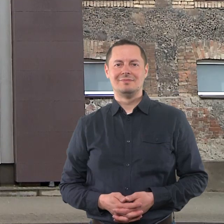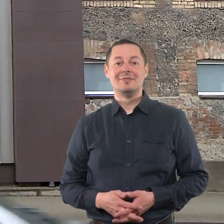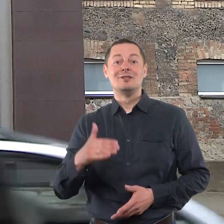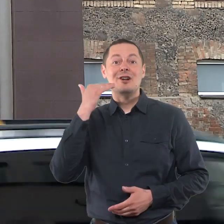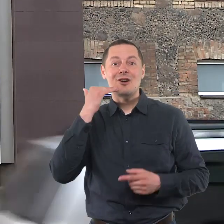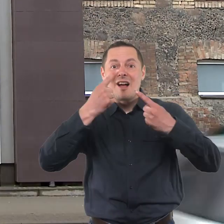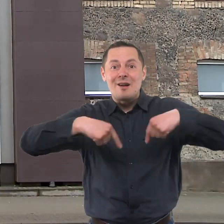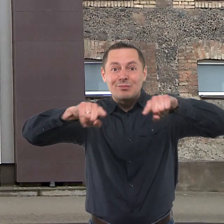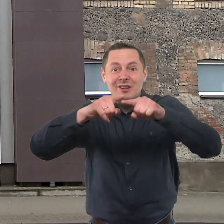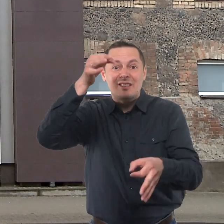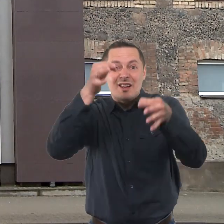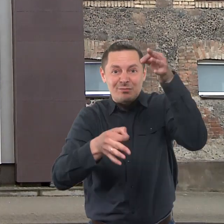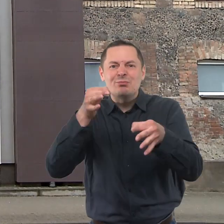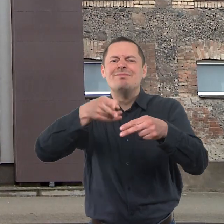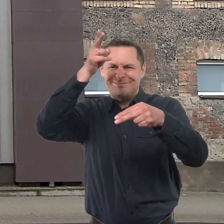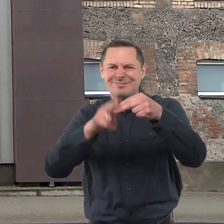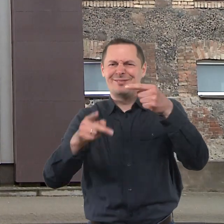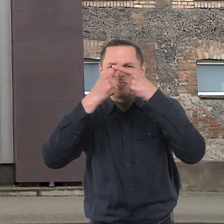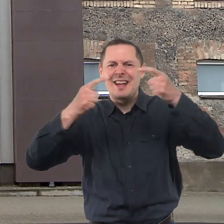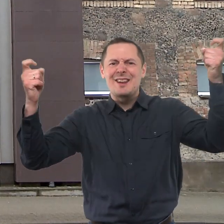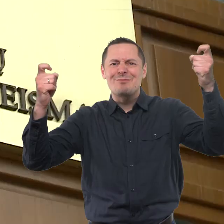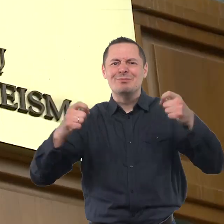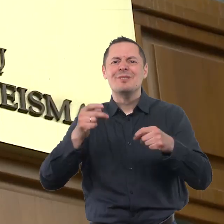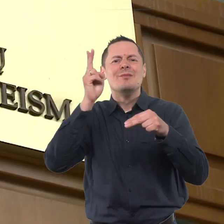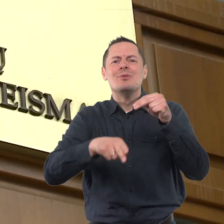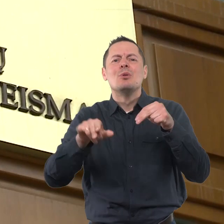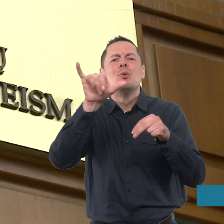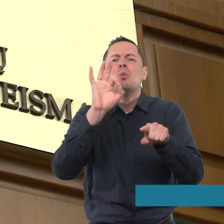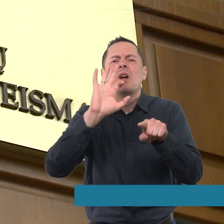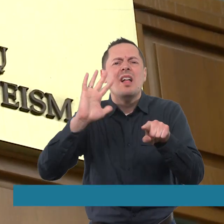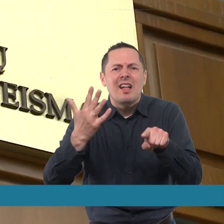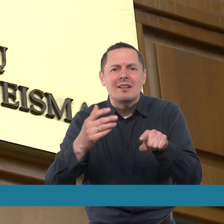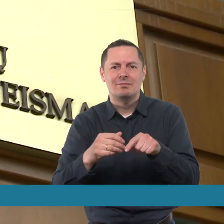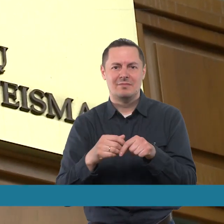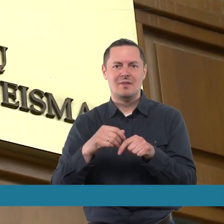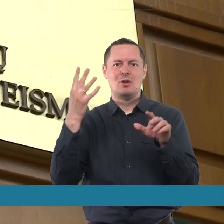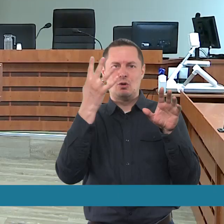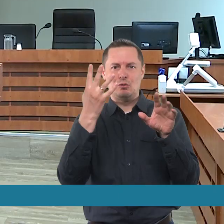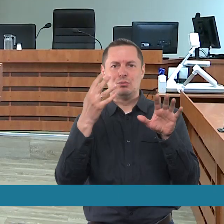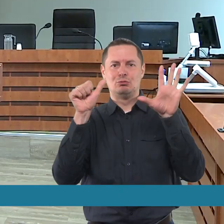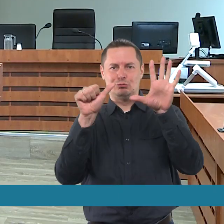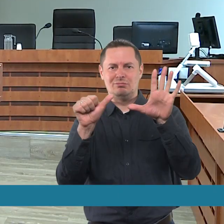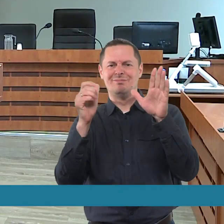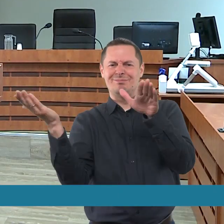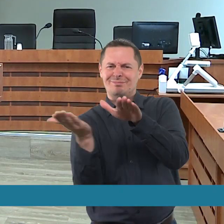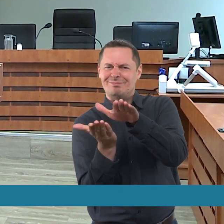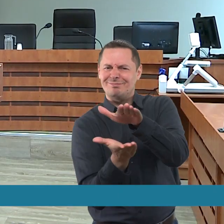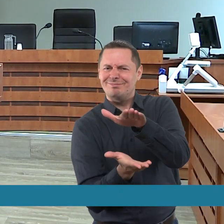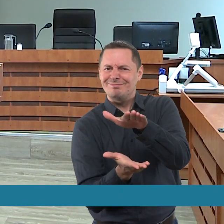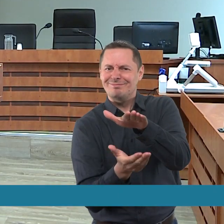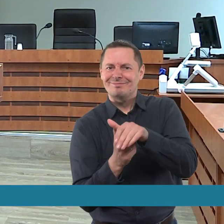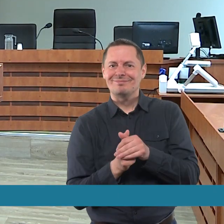Šiauliu apigardos teismas paskelbė nuo sprendinėt 46 tomų baudžiamojoje byloje. Dėl korupcijos,